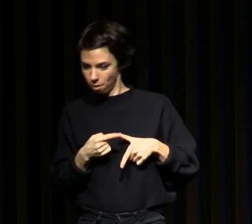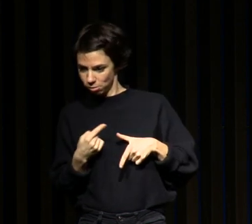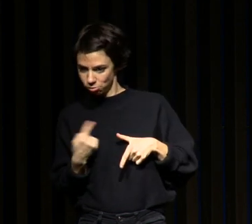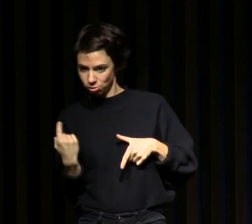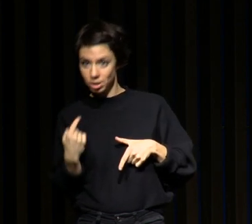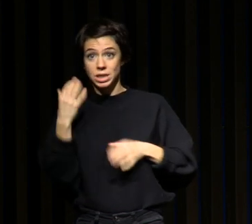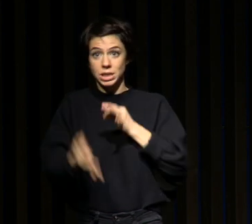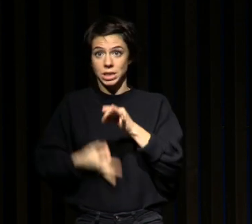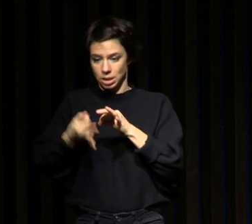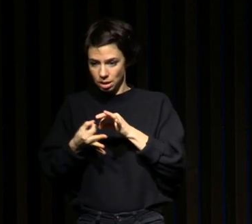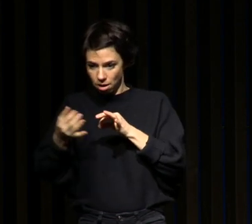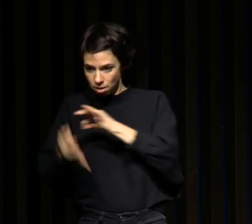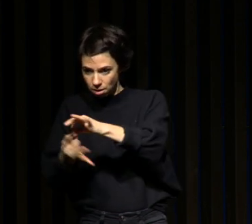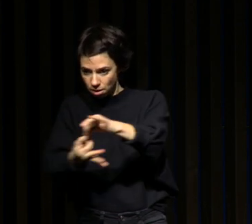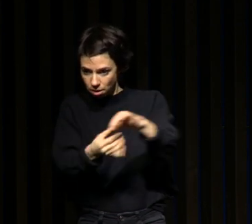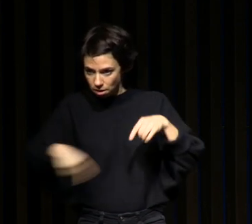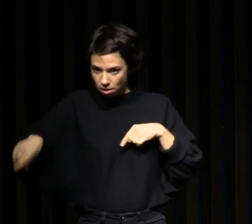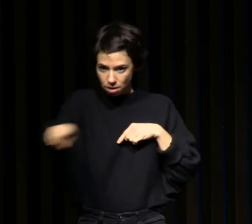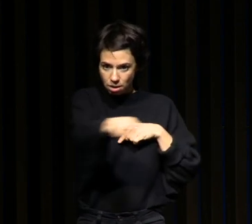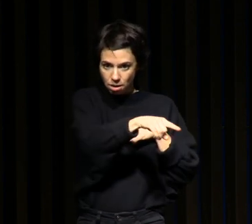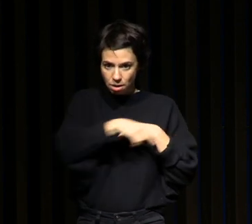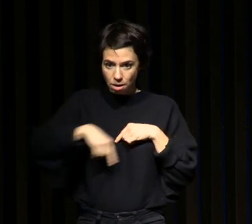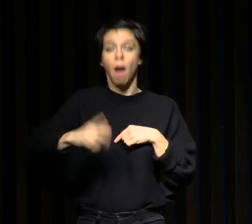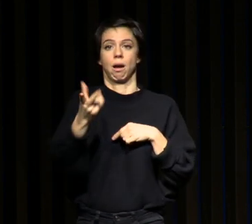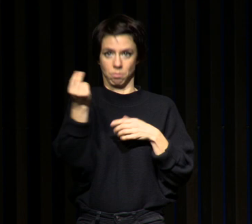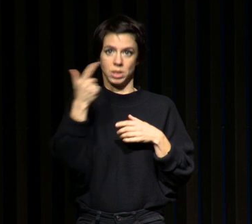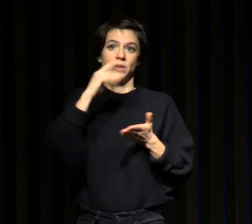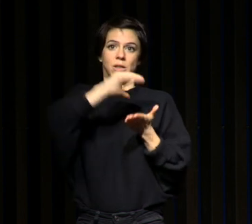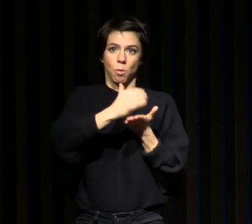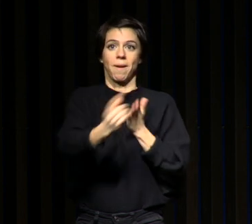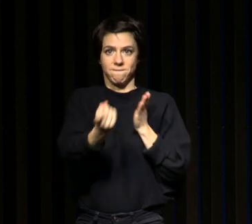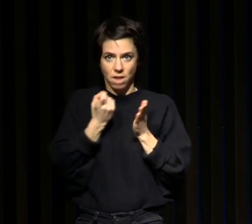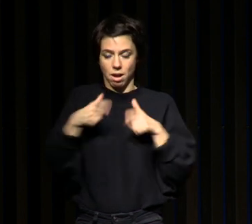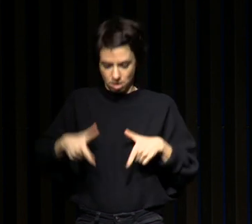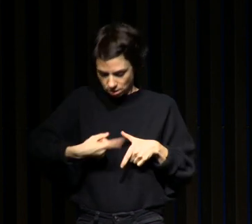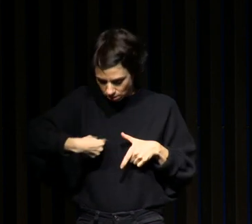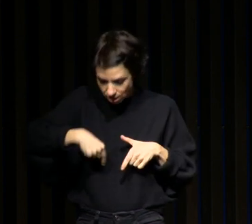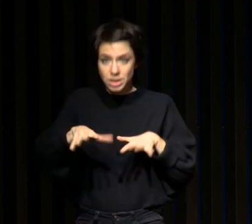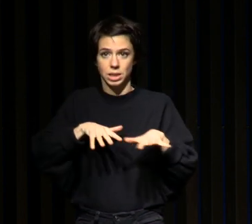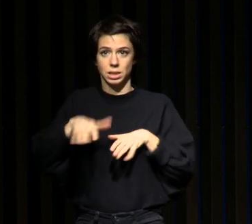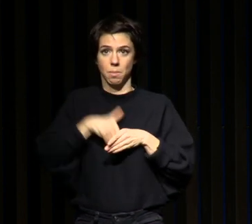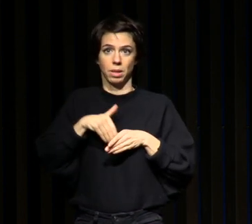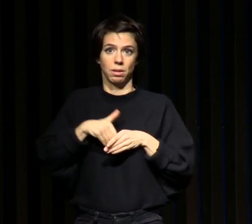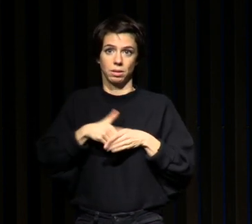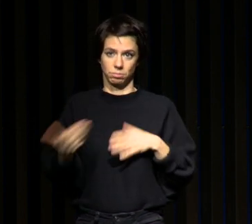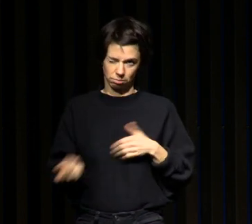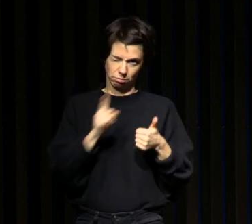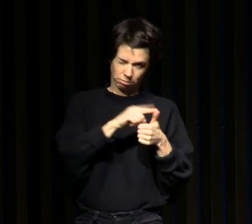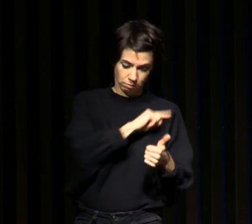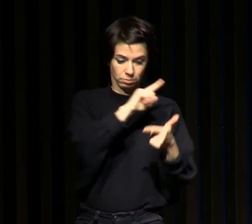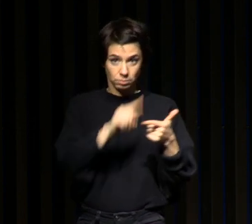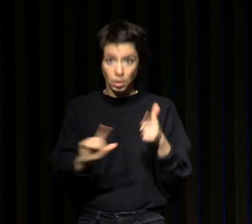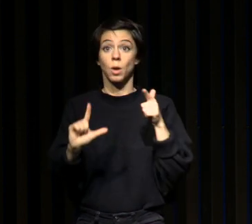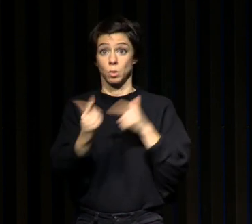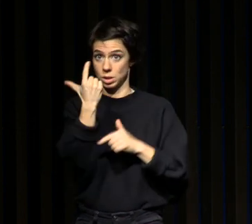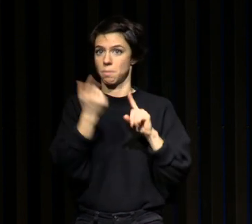de son système interne. Le deuxième élément qui joue de façon très importante pour la régulation du sommeil, c'est ce qu'on appelle la pression